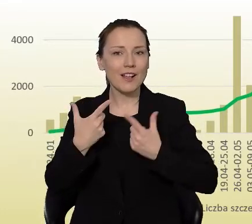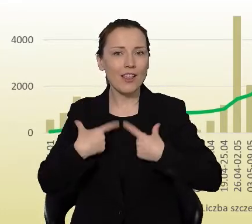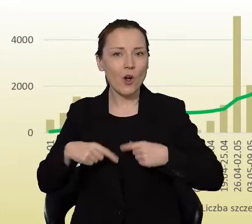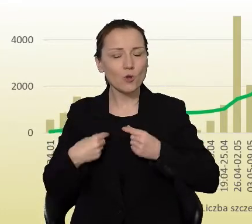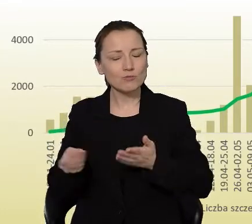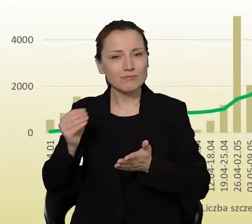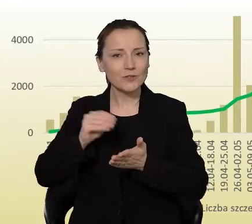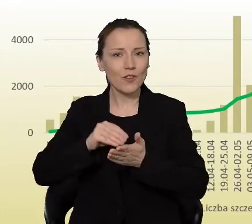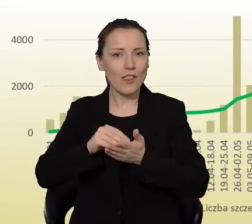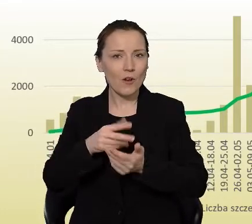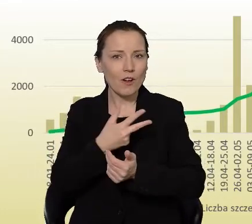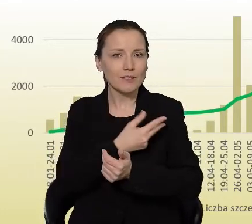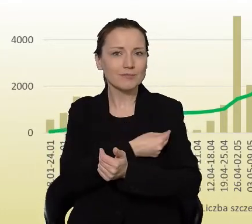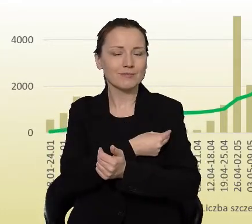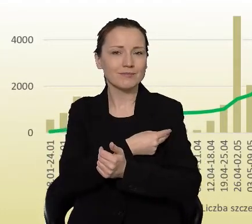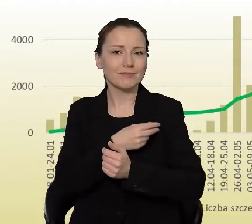szczepieniom.